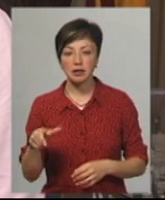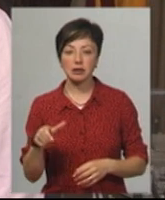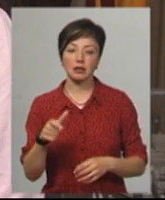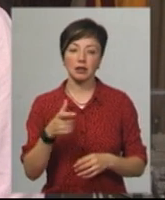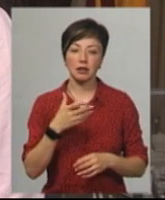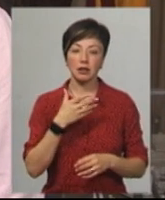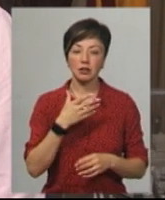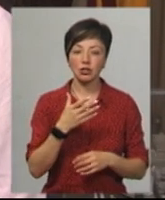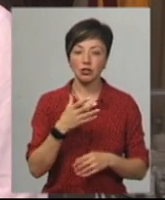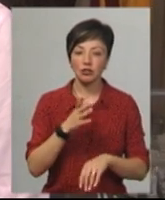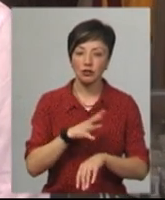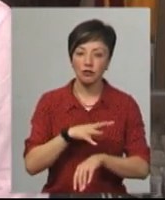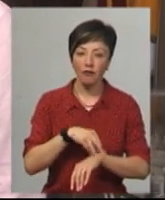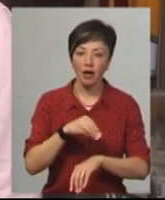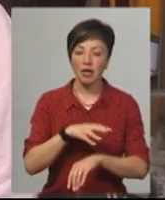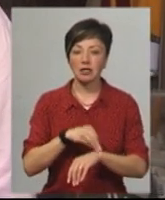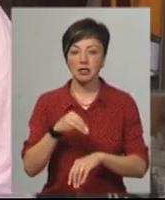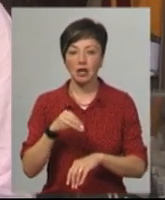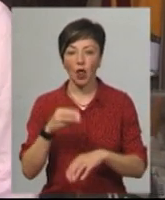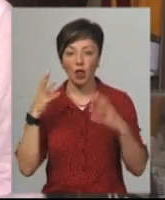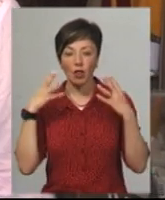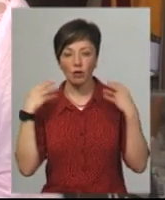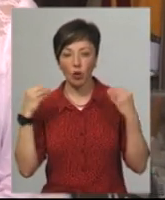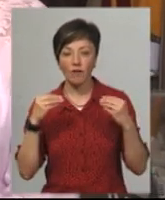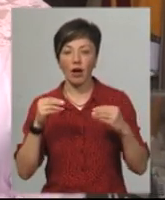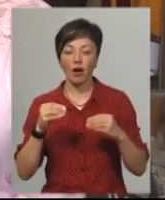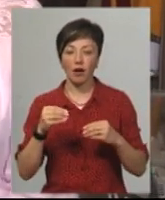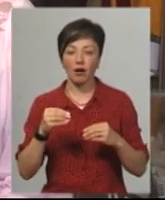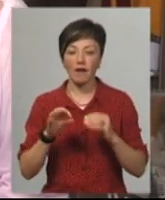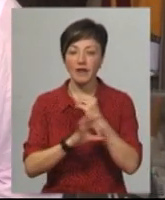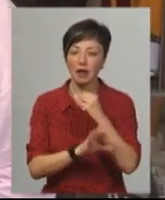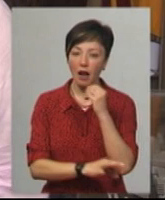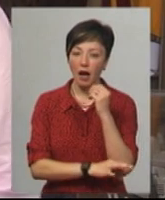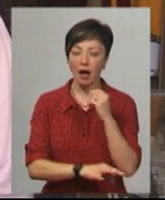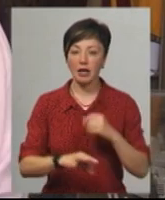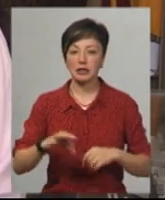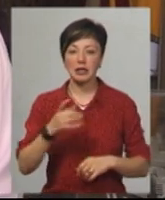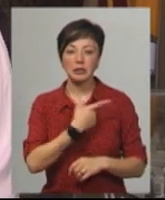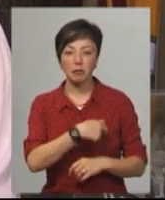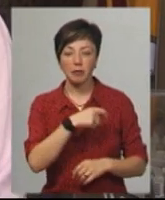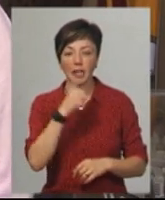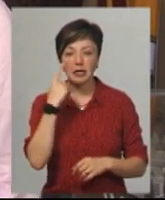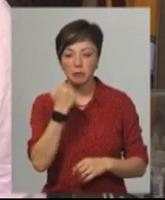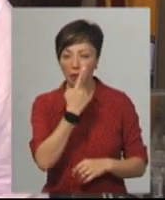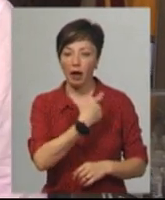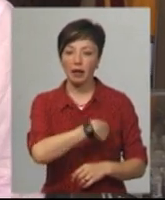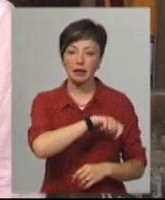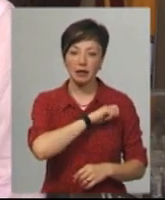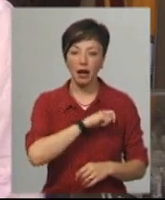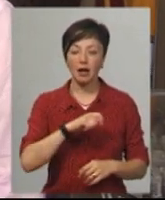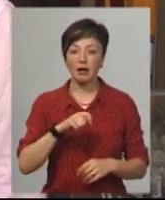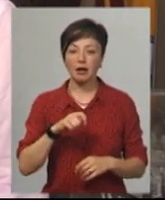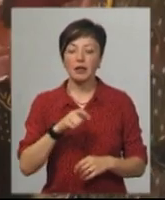країн, Швеції, Норвегії, з Фінляндії, з Іспанії, з Італії були. Тобто,